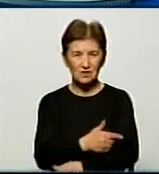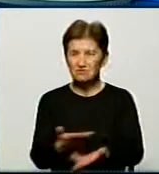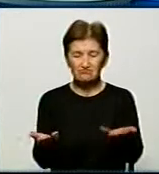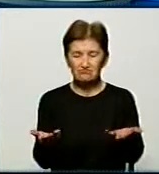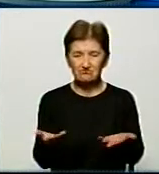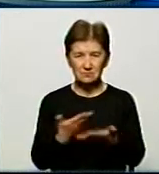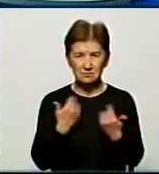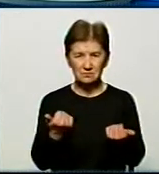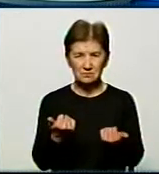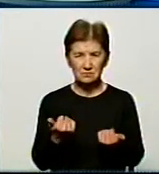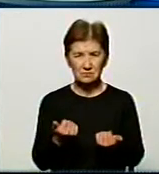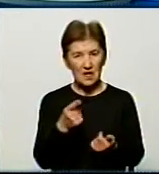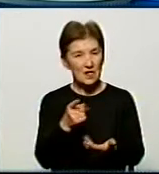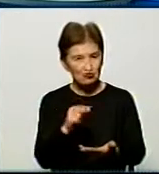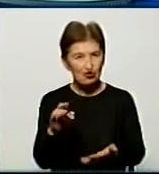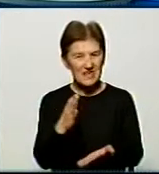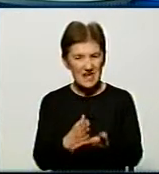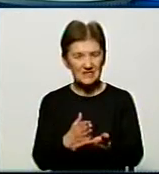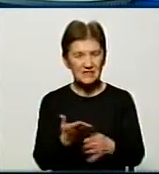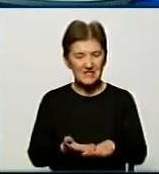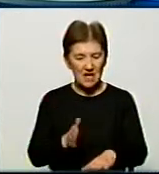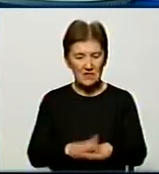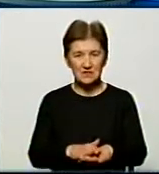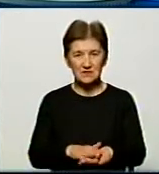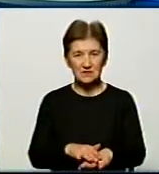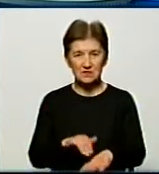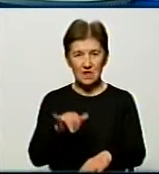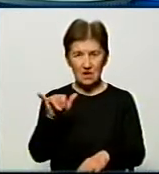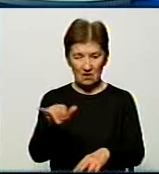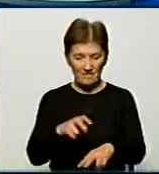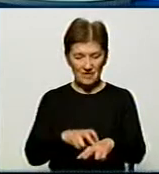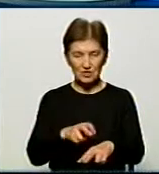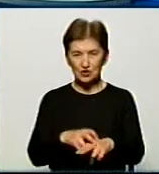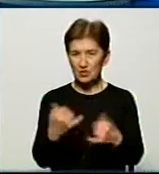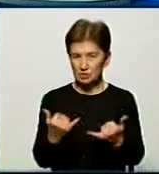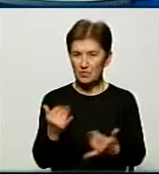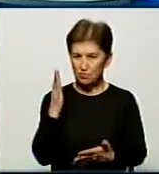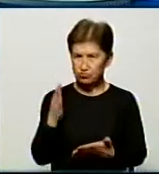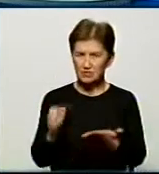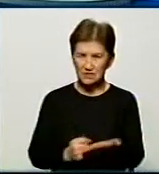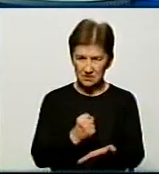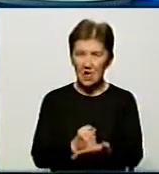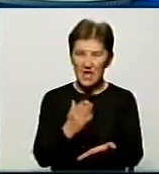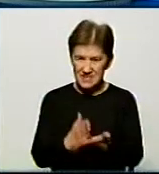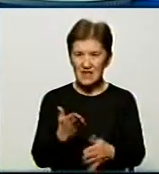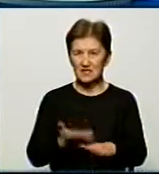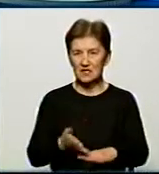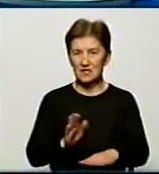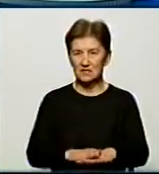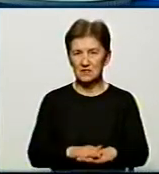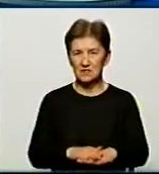є складність для лікарів в сільських районах встановити діагноз грипу? Все ж таки, тепер буду стверджувати, що є складність. Тому що